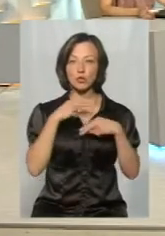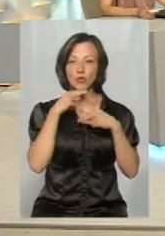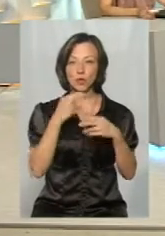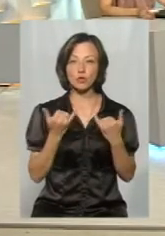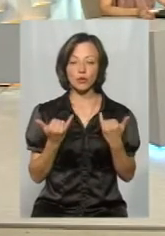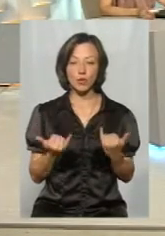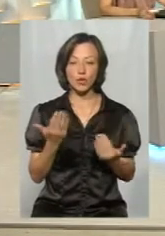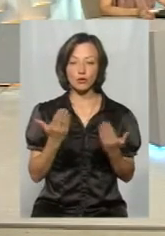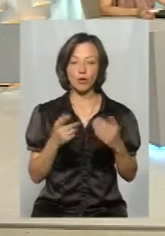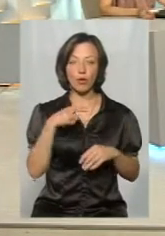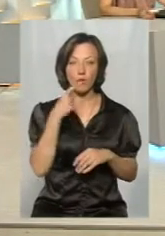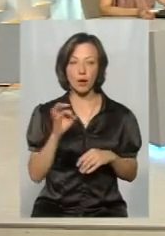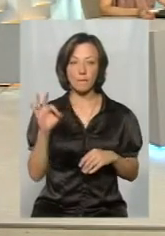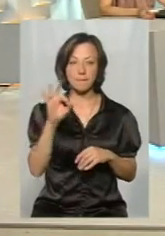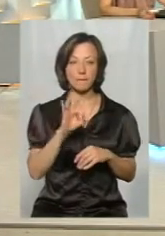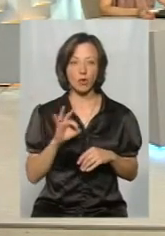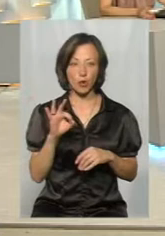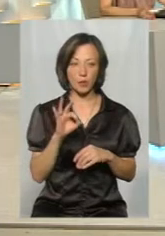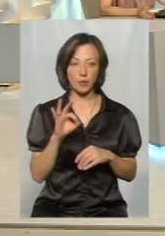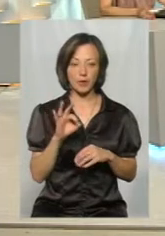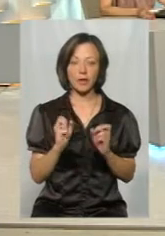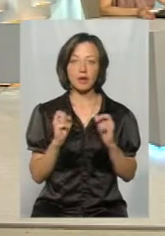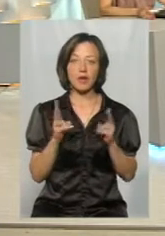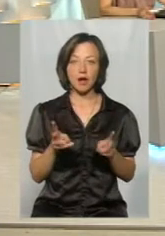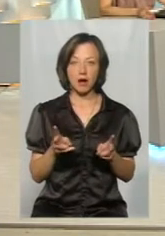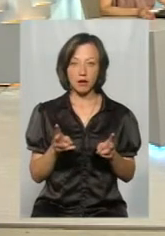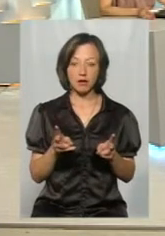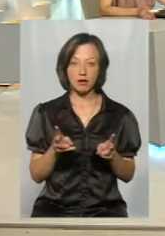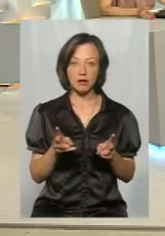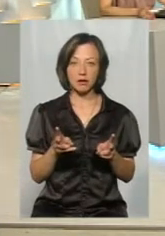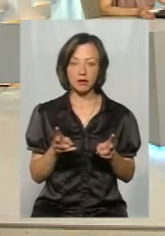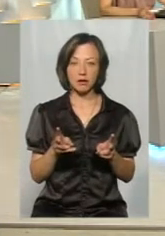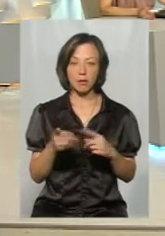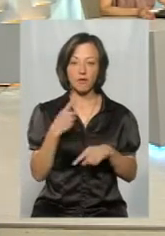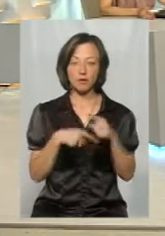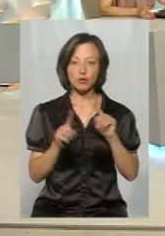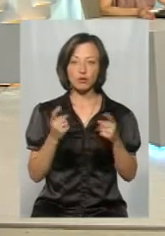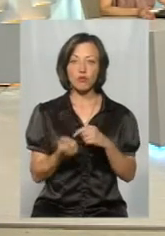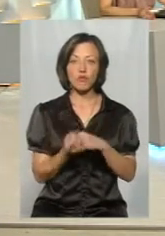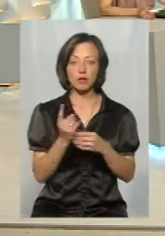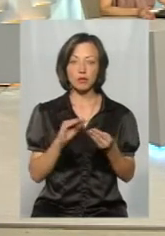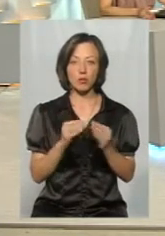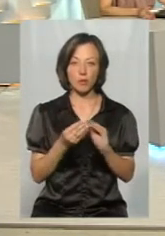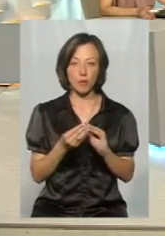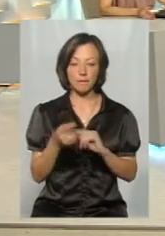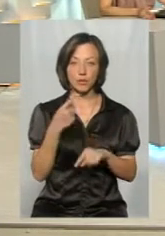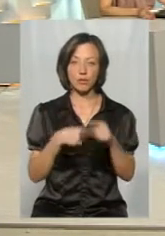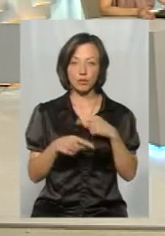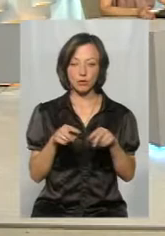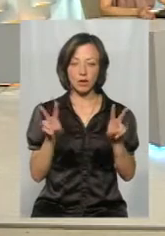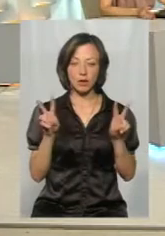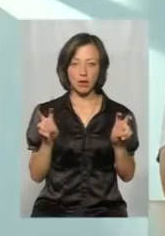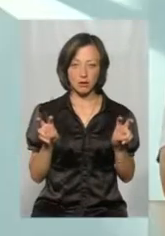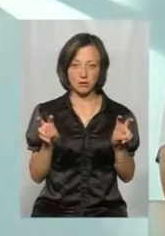щоб ми сьогодні, якщо говоримо про те, як повернули і чому виникла проблема повернути назву,